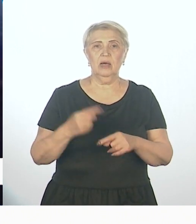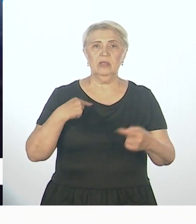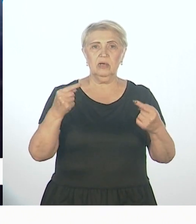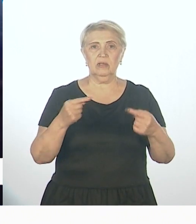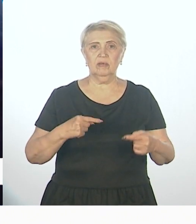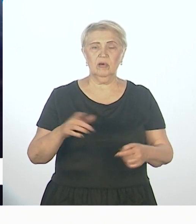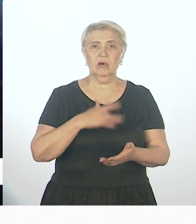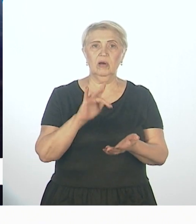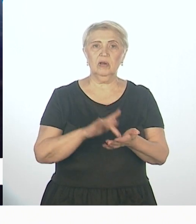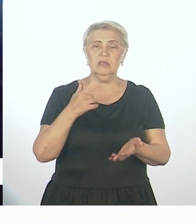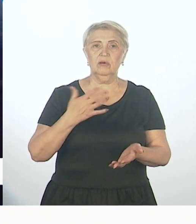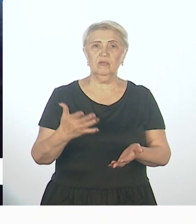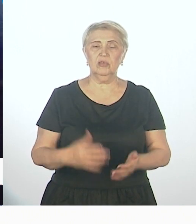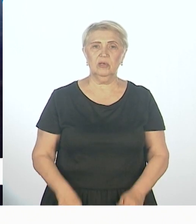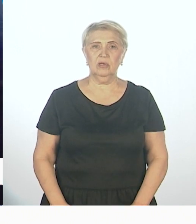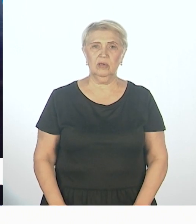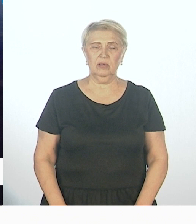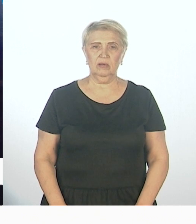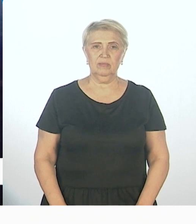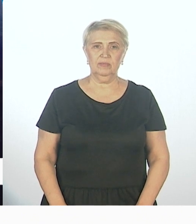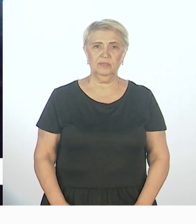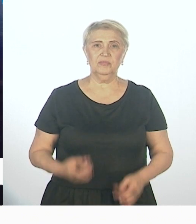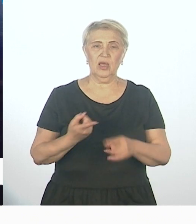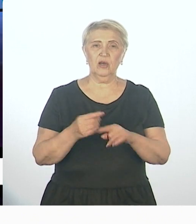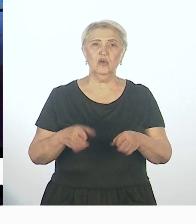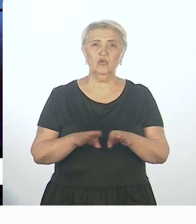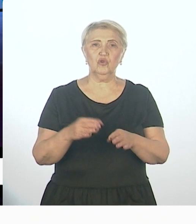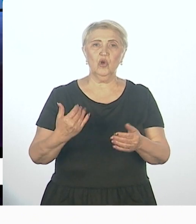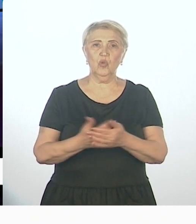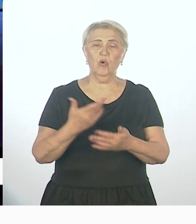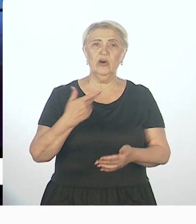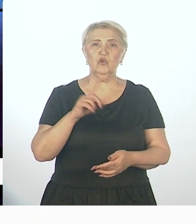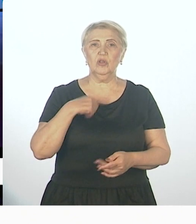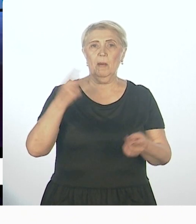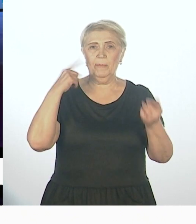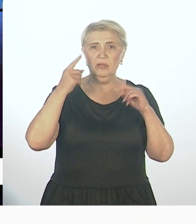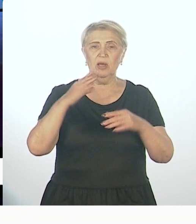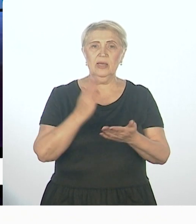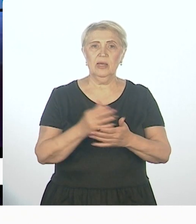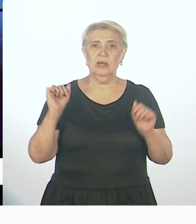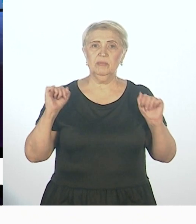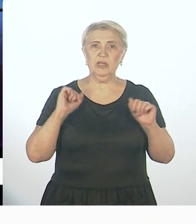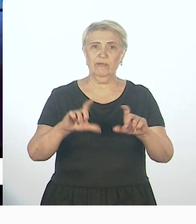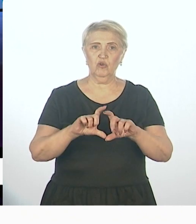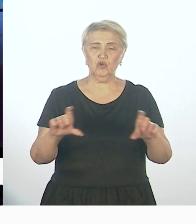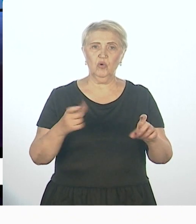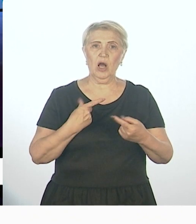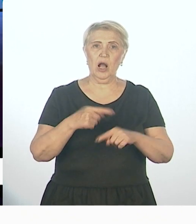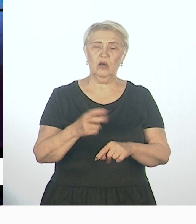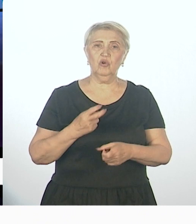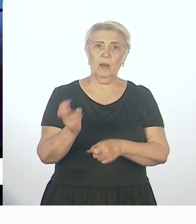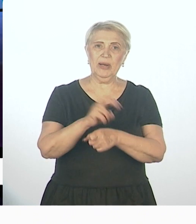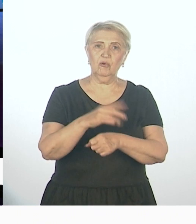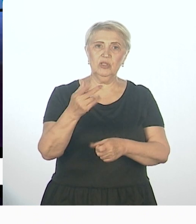муниципально направлено совершенно не везде. И это тоже наше ноу-хау, потому что есть спортивные школы, в которых приходят, занимаются